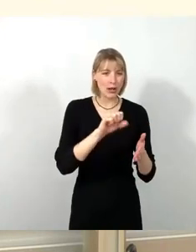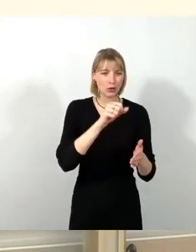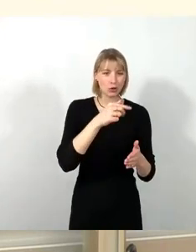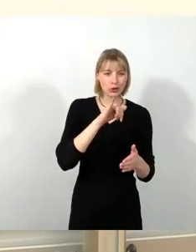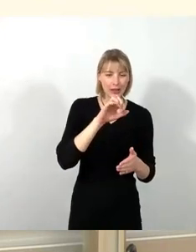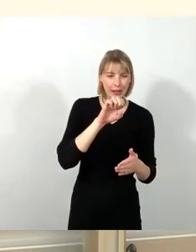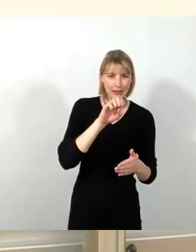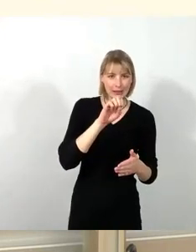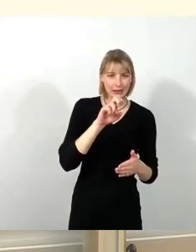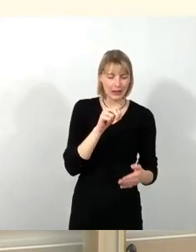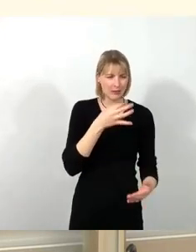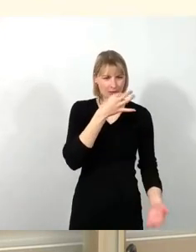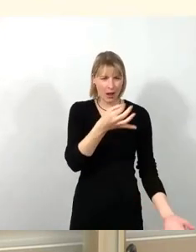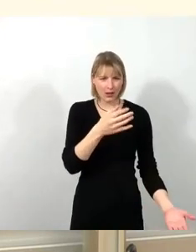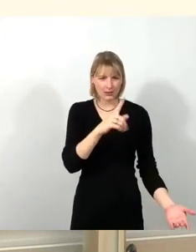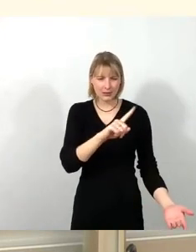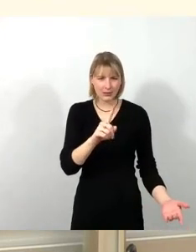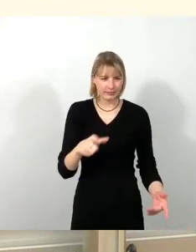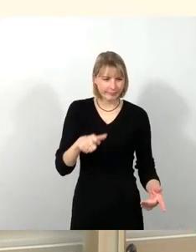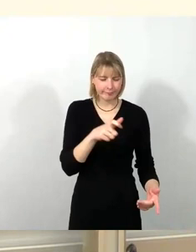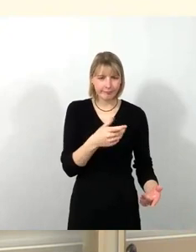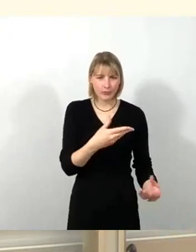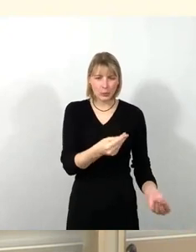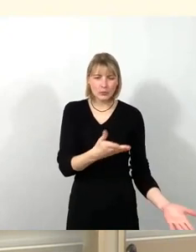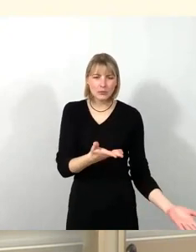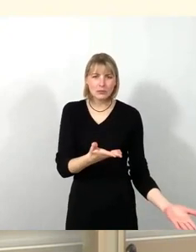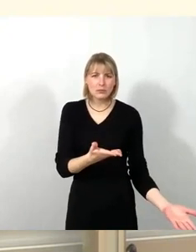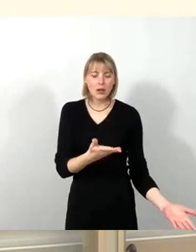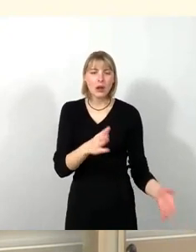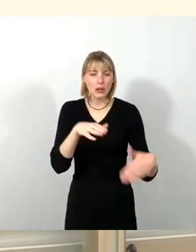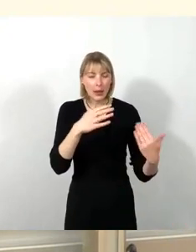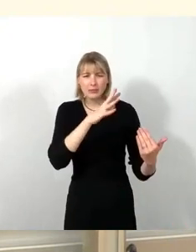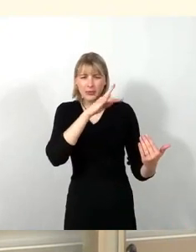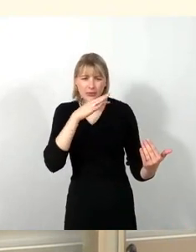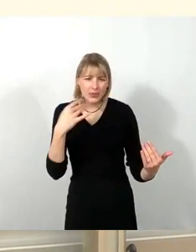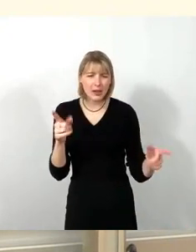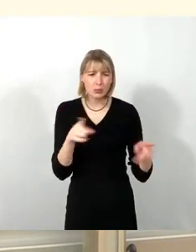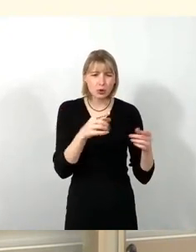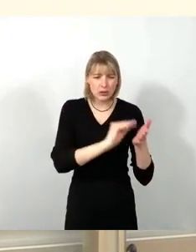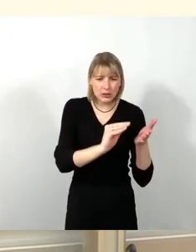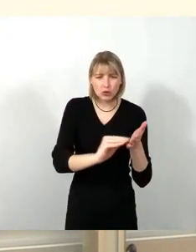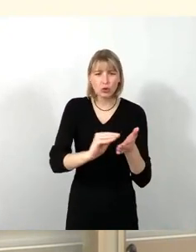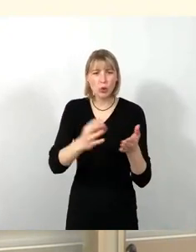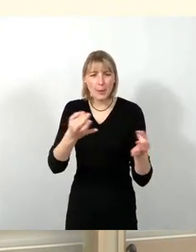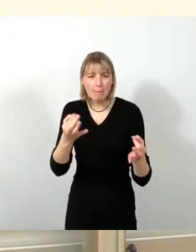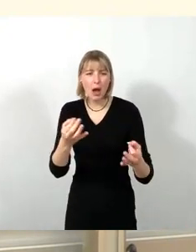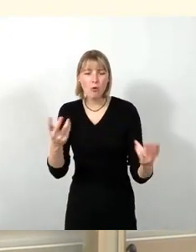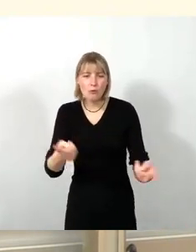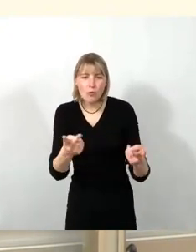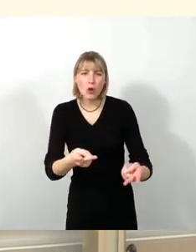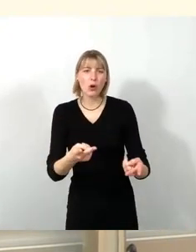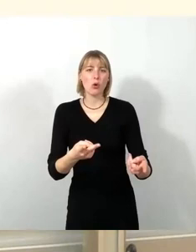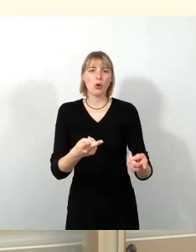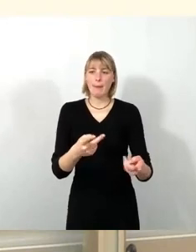Das ist eine Frage, die ich mal an die Antragsteller habe. Es gibt also noch ganz viele Musikschulen, die hier in der Notlage sind, haben die besondere Beziehung zur CDU, haben sie ihre Kinder gerade bei diesen